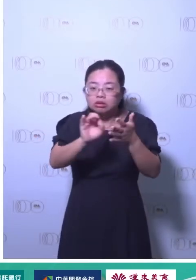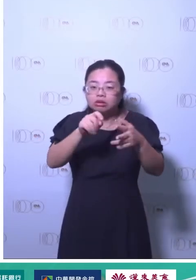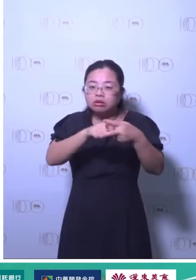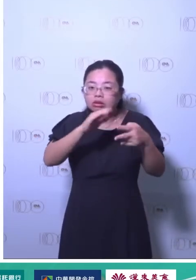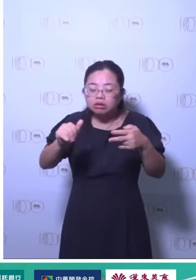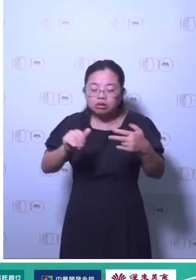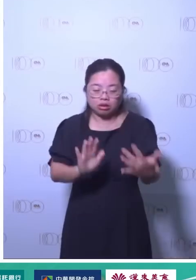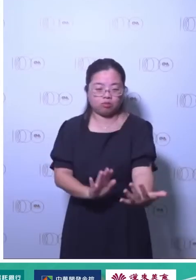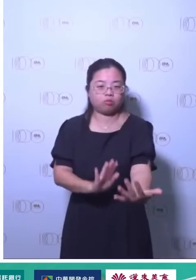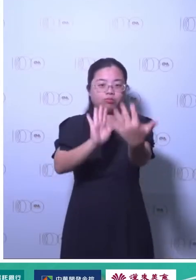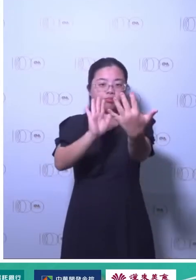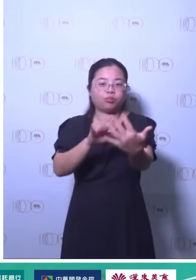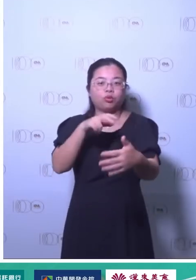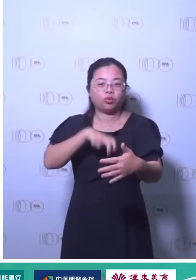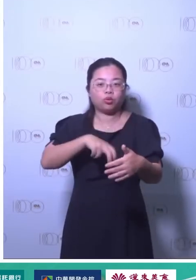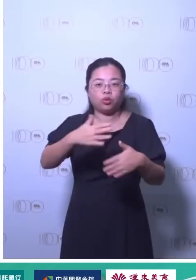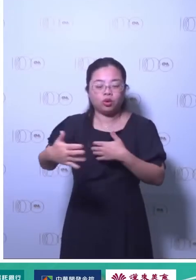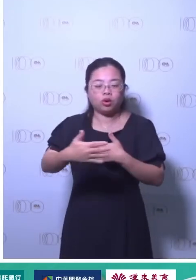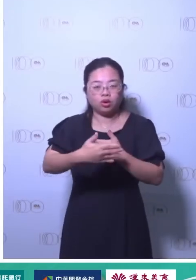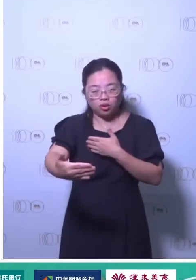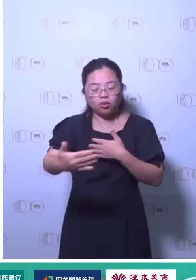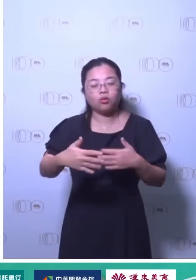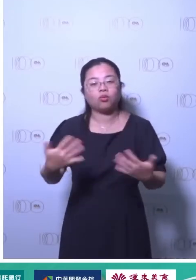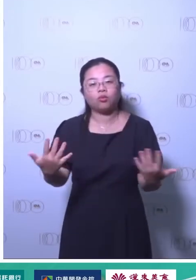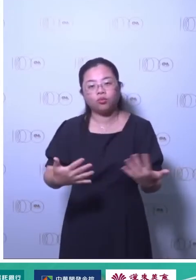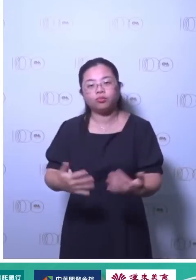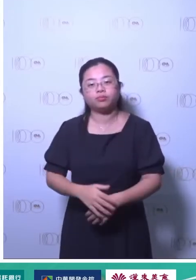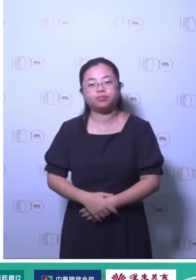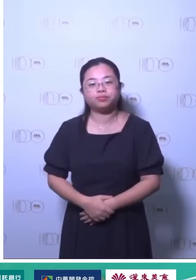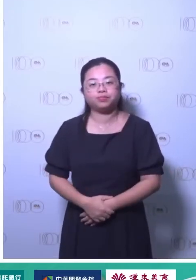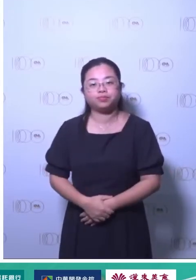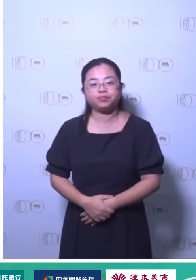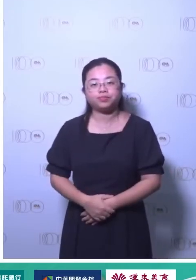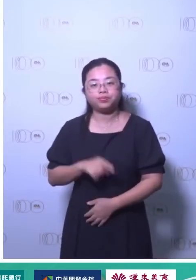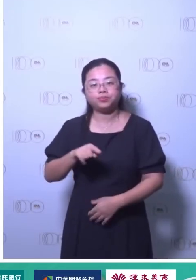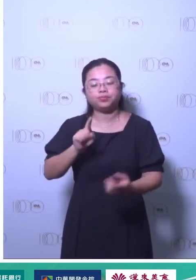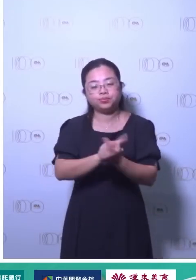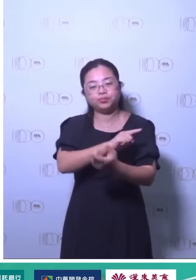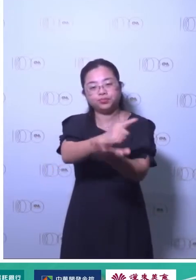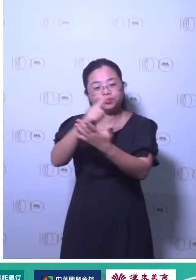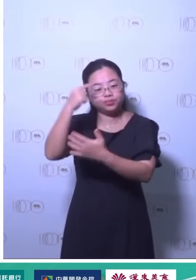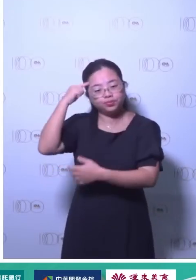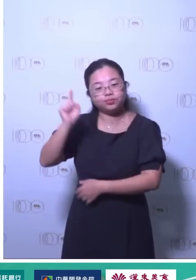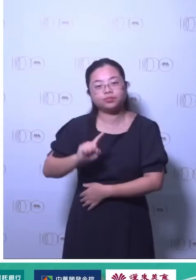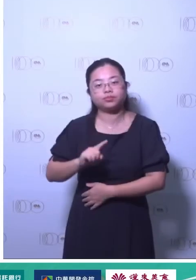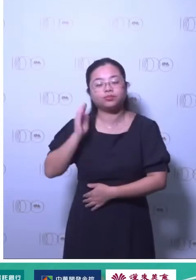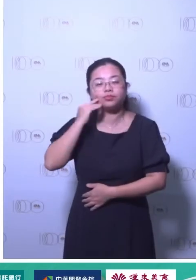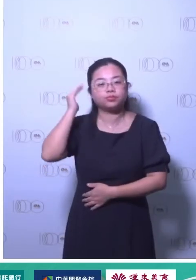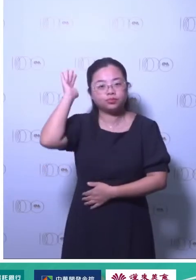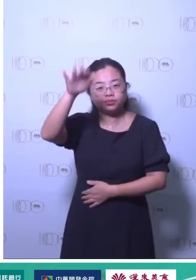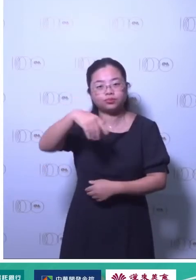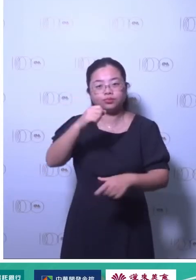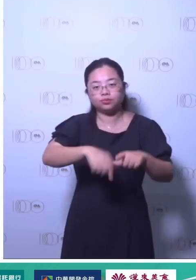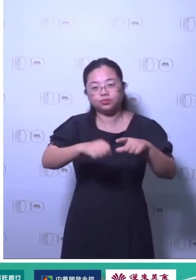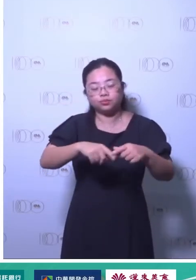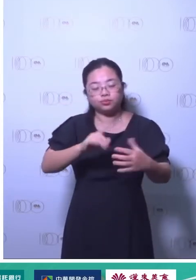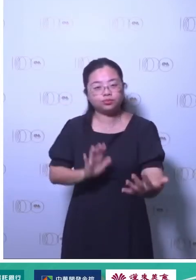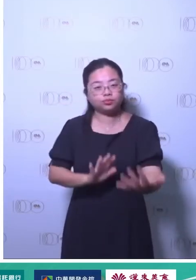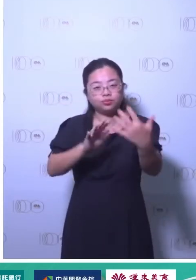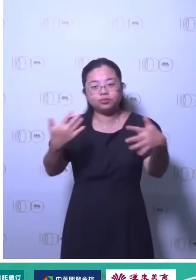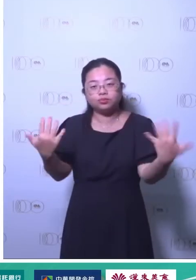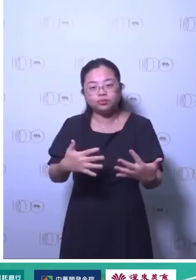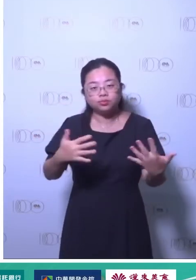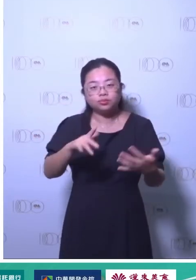讲案例它就是给你看十几个案例看看说国内这一些案例他们怎么用刚刚那些工具